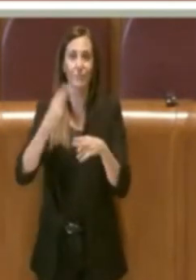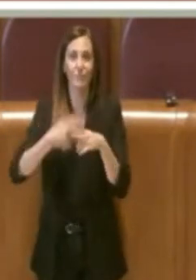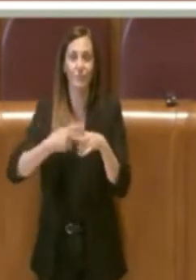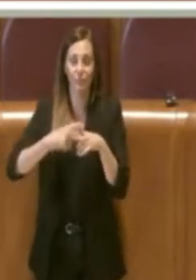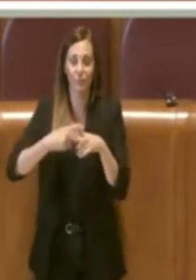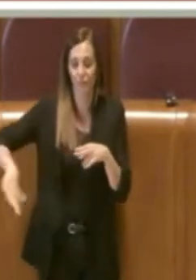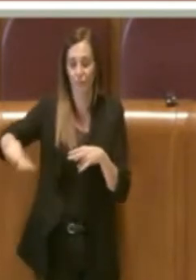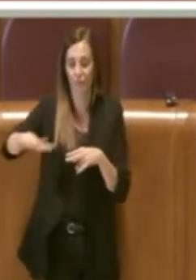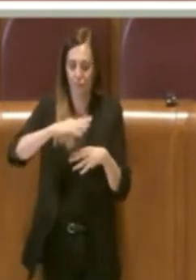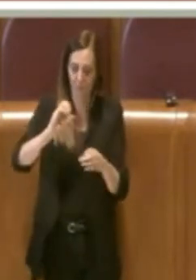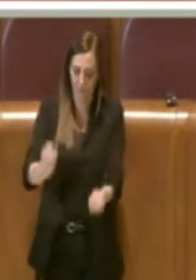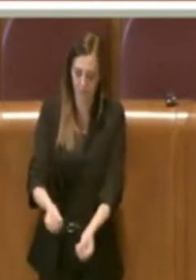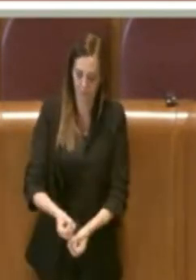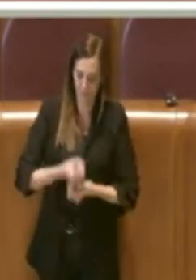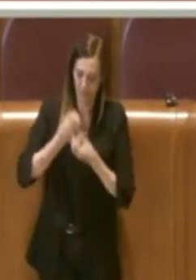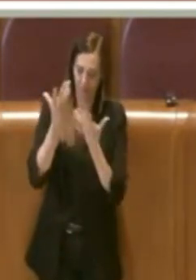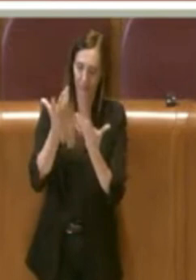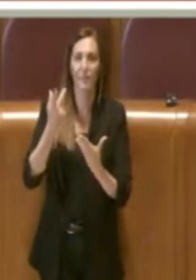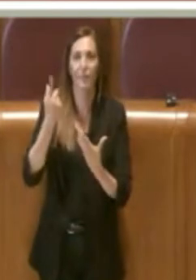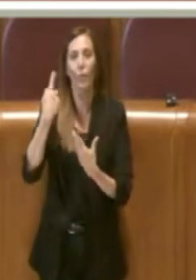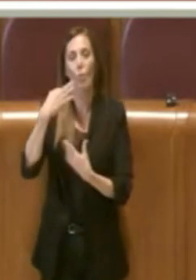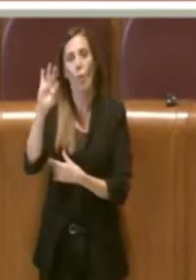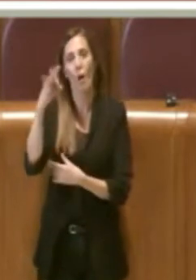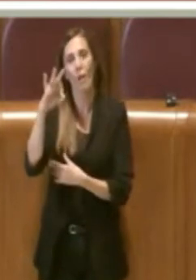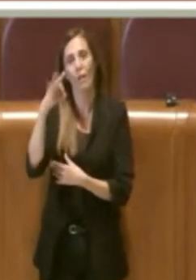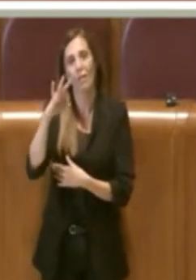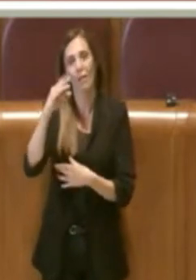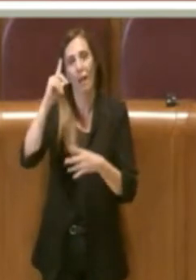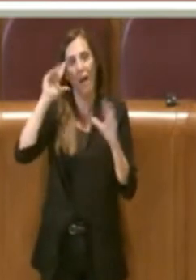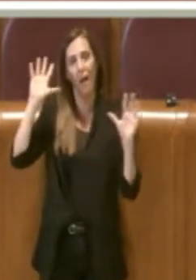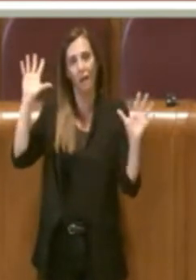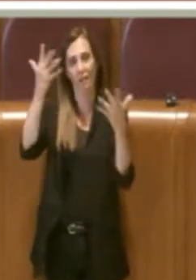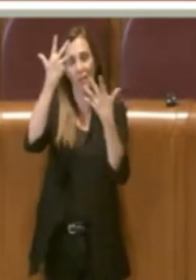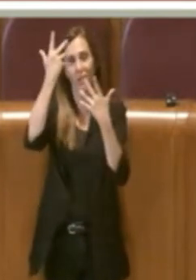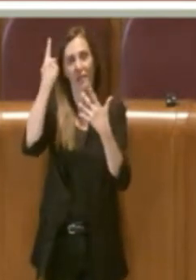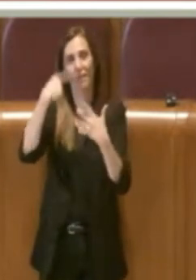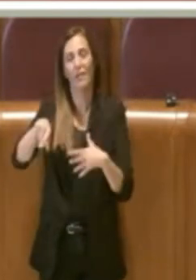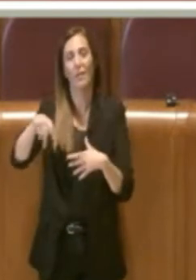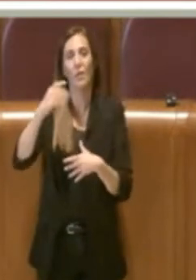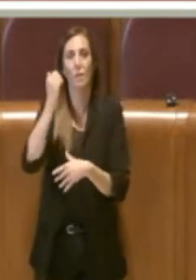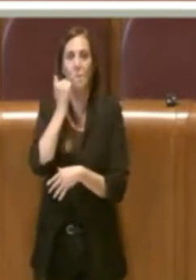esprimere la qualità culturale artistica del nostro Made in Rome. Grazie Presidente.